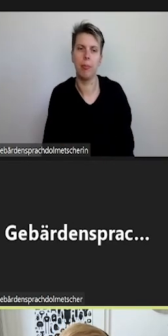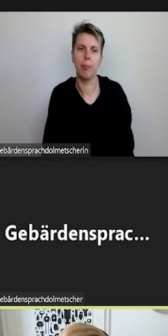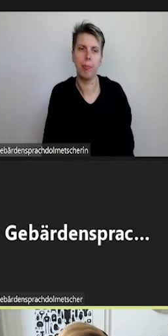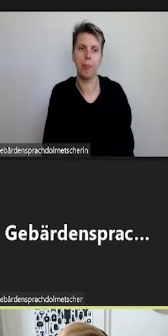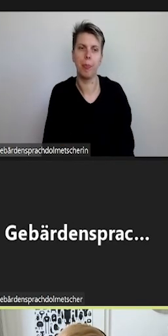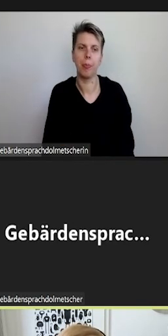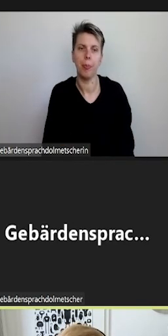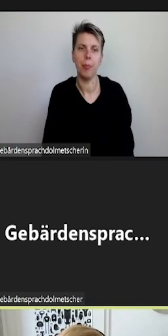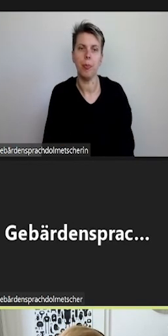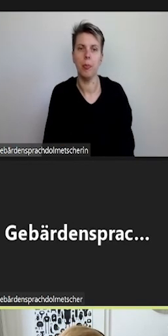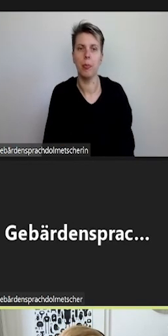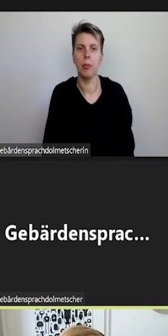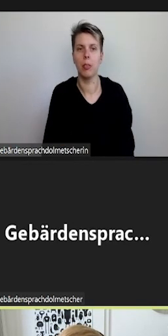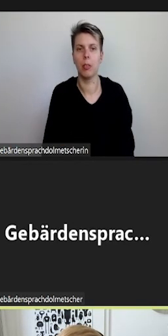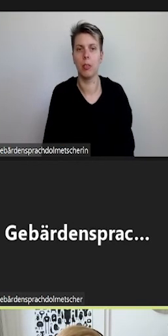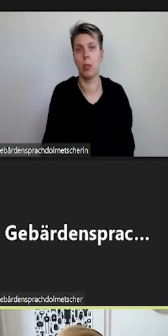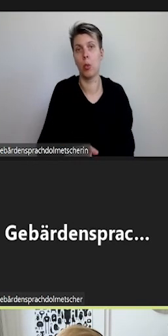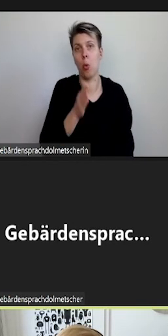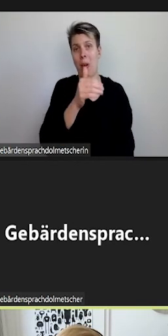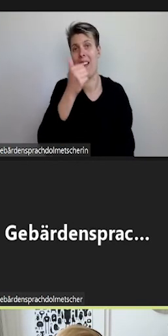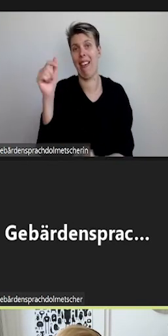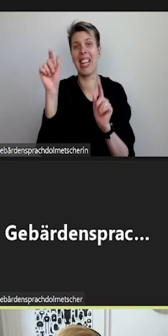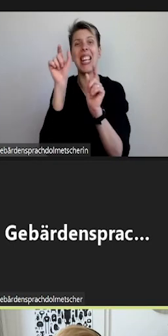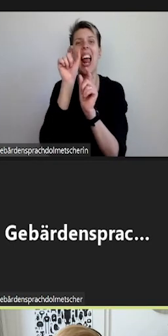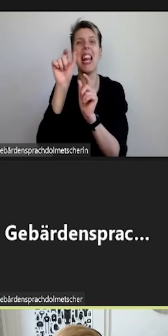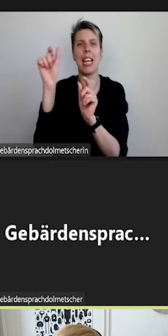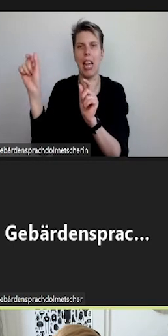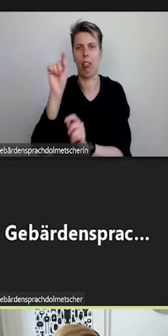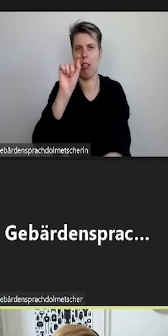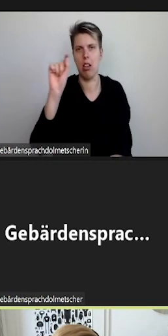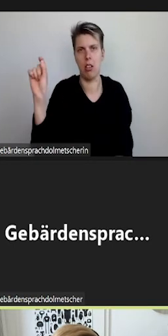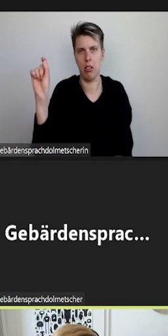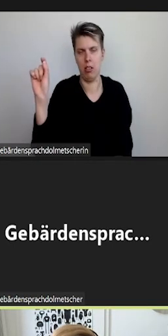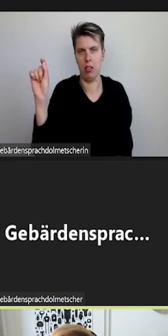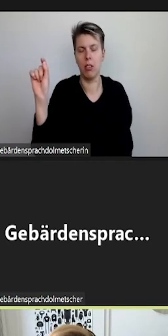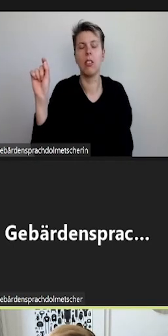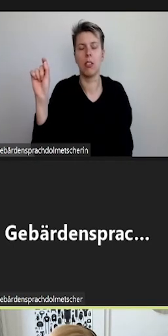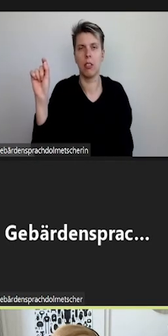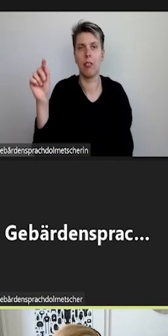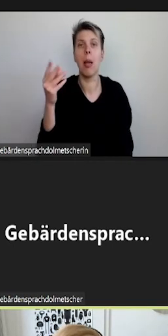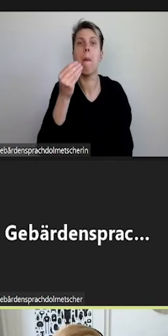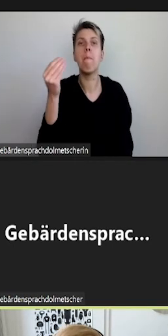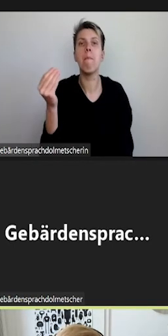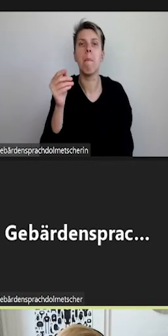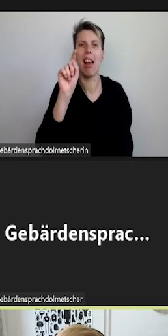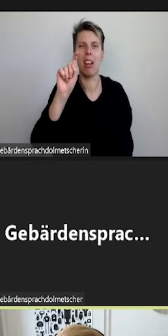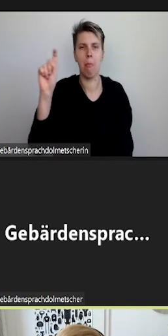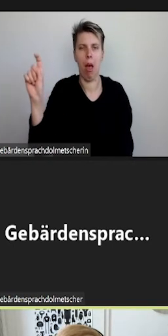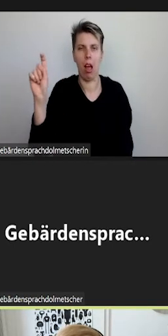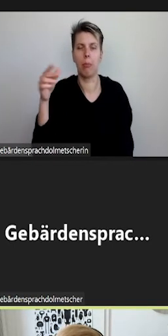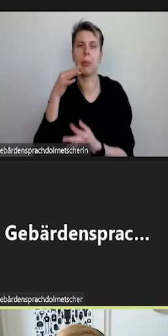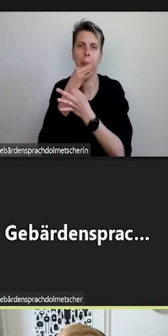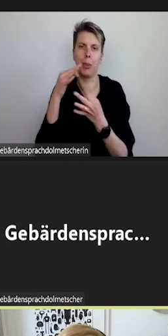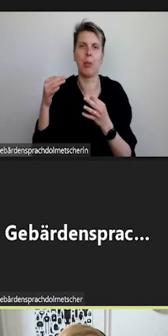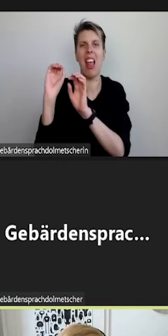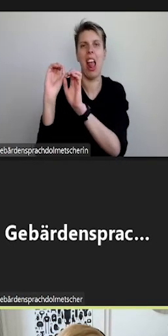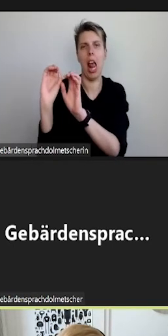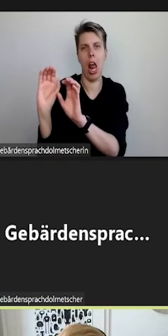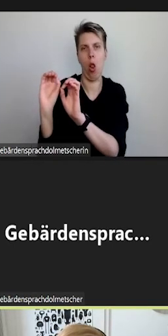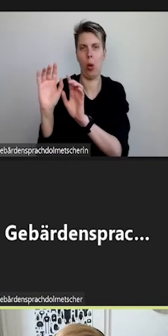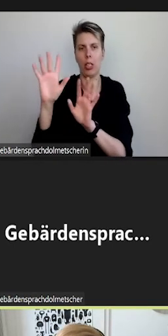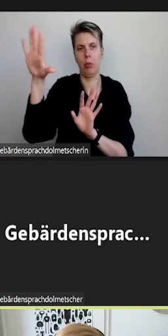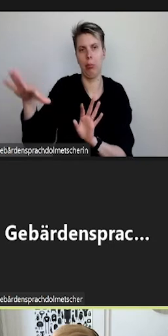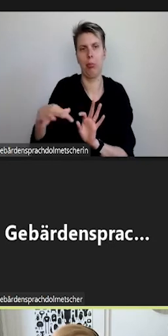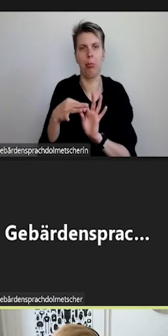Rechts oben im Lageplan ist dann die Legende abrufbar. Darin werden die einzelnen Merkmale einer Kategorie erläutert, die dann im Lageplan mit